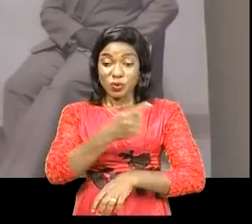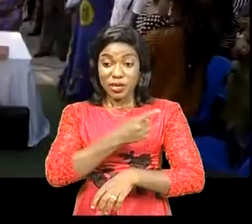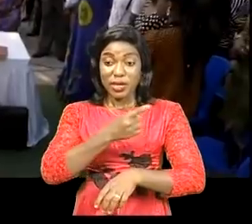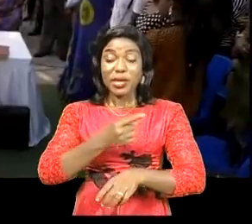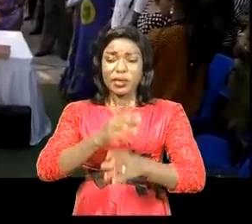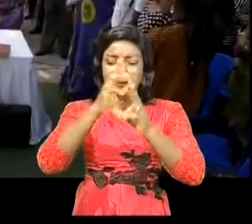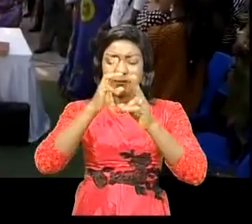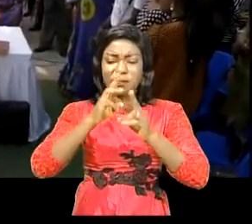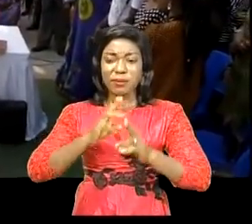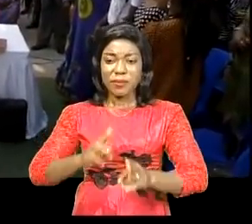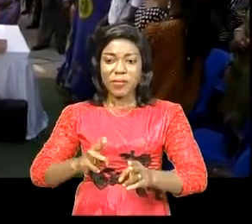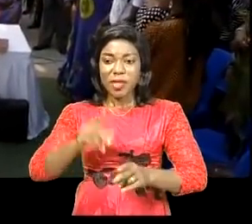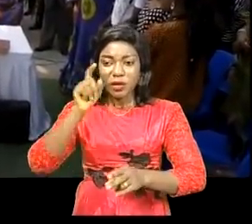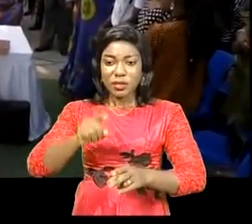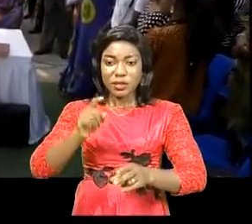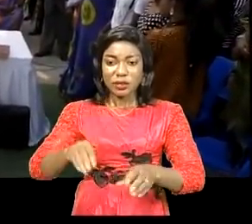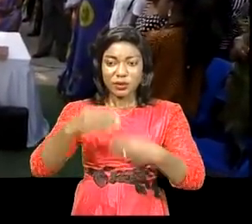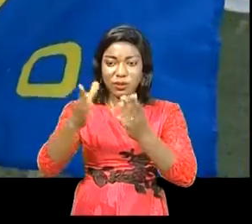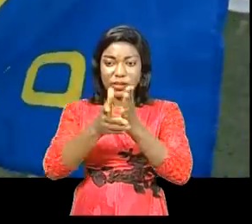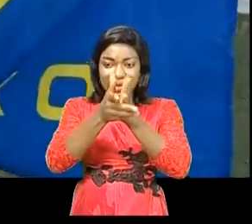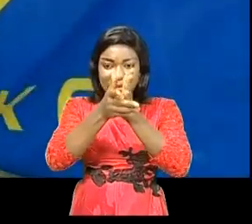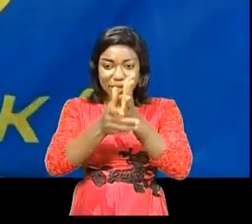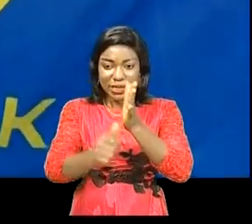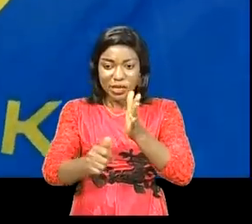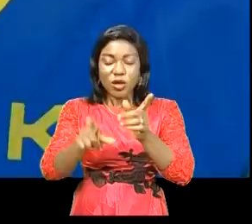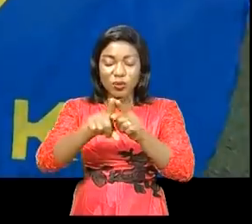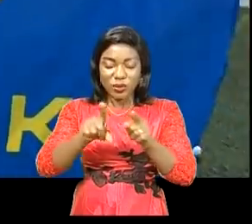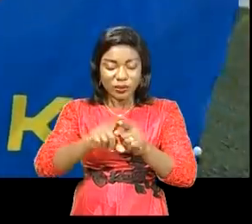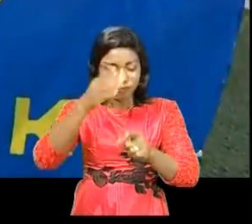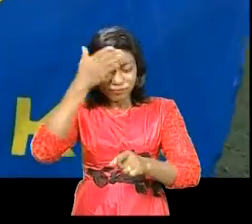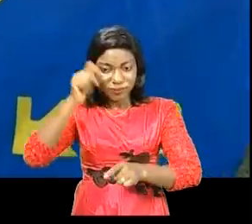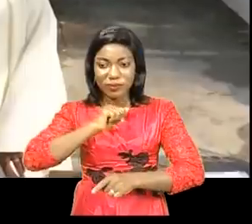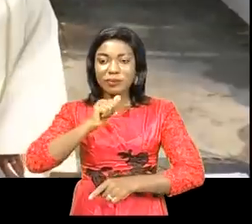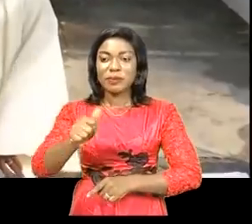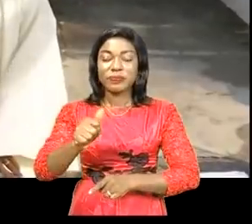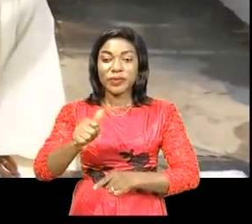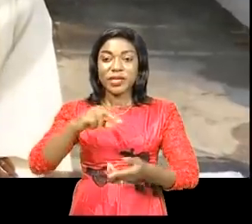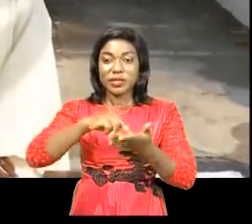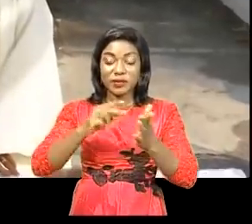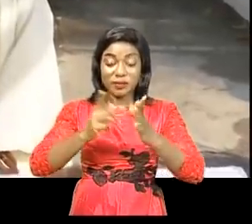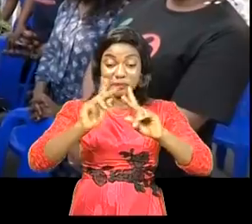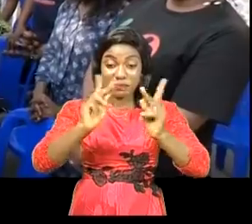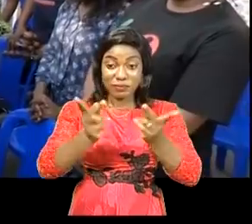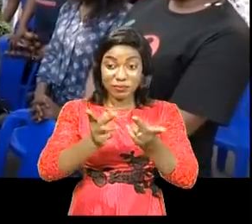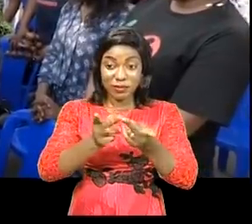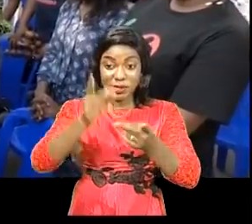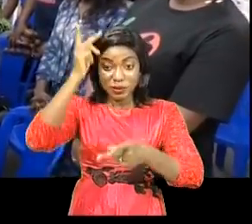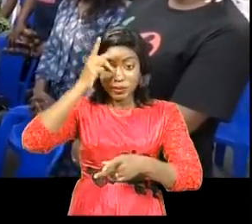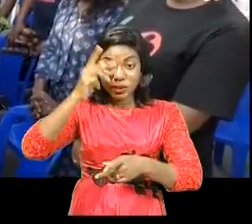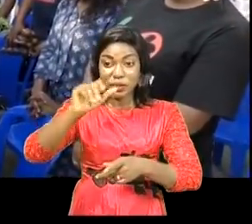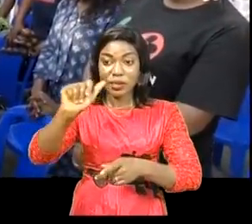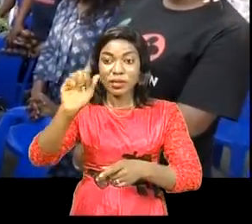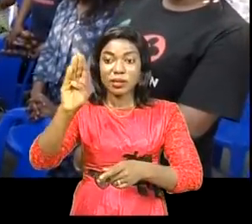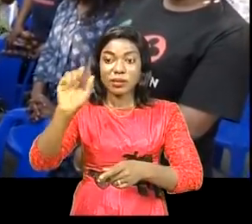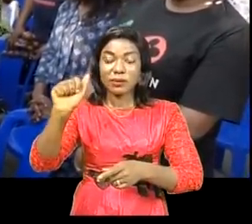il a légué à l'humanité une oeuvre monumentale inoubliable à Bako est une entité multidimensionnelle en